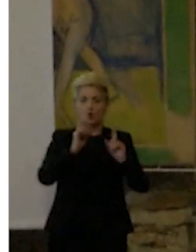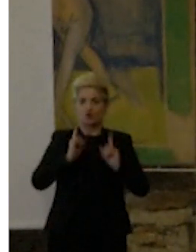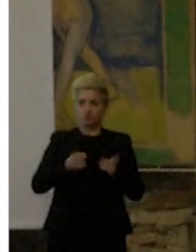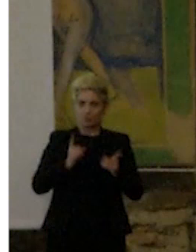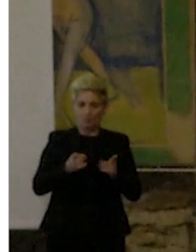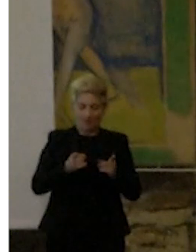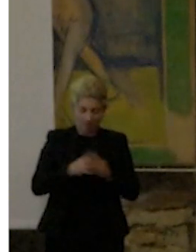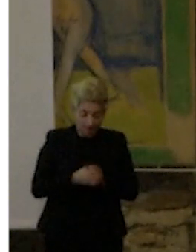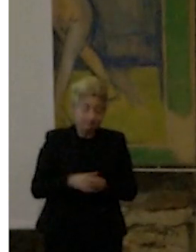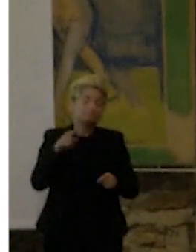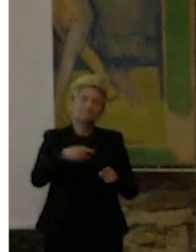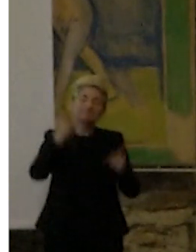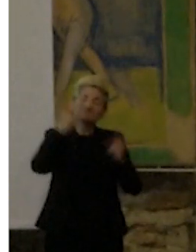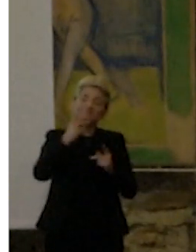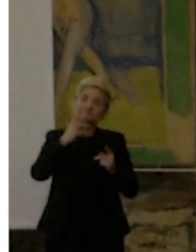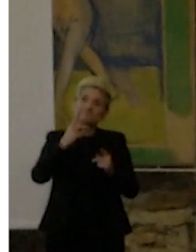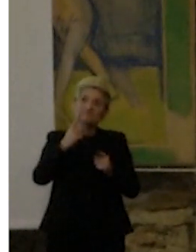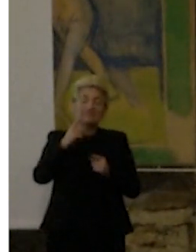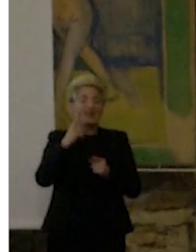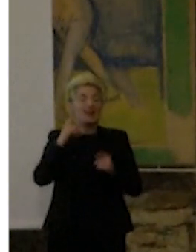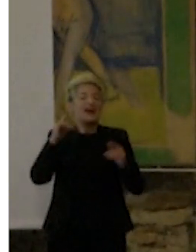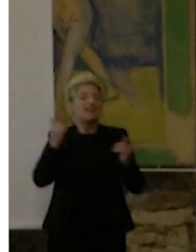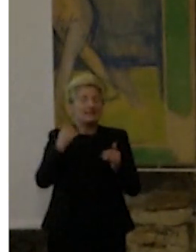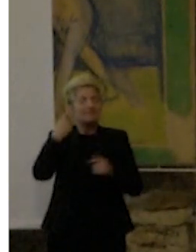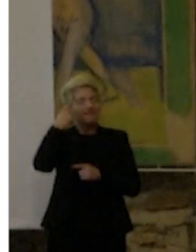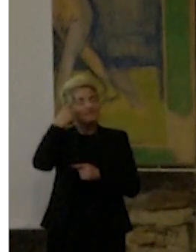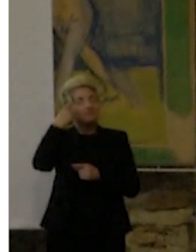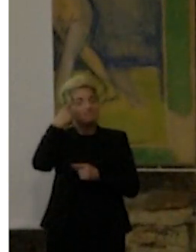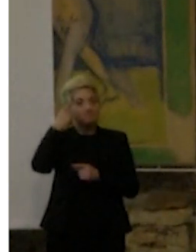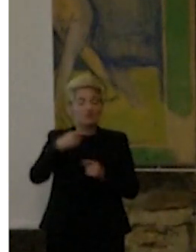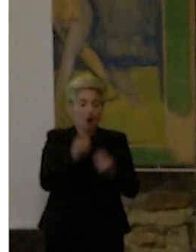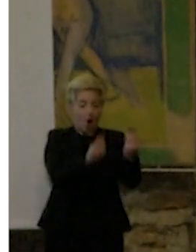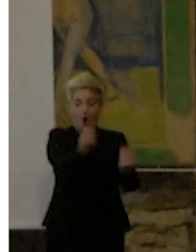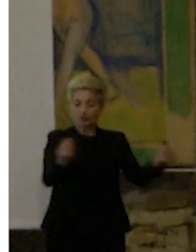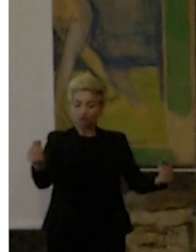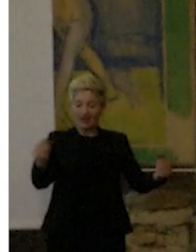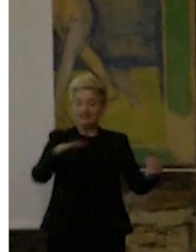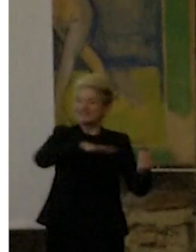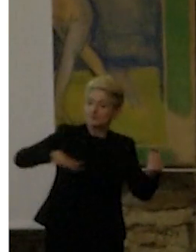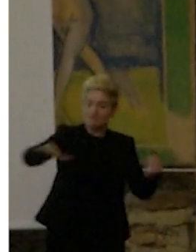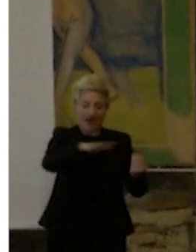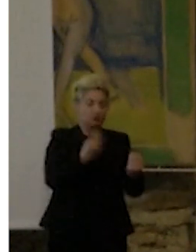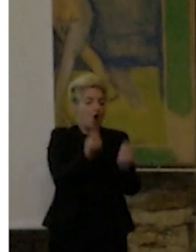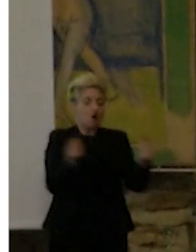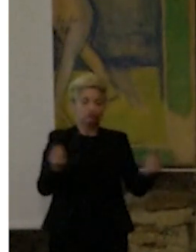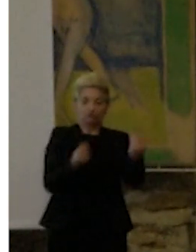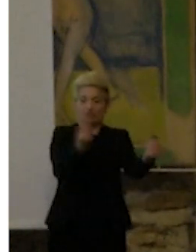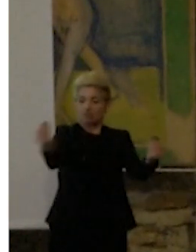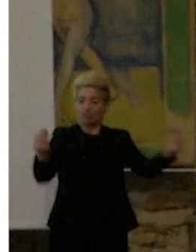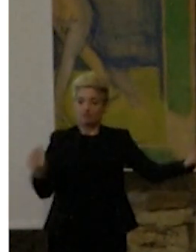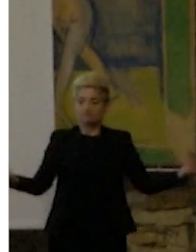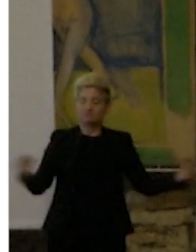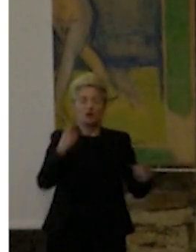divertente è che l'idea era quello di prendere gli oggetti, metterli nello spazio e farne proprio una vera